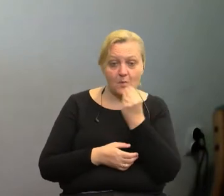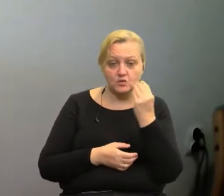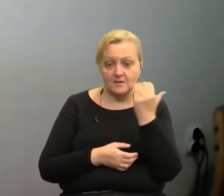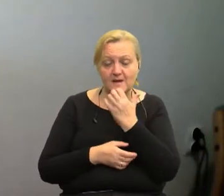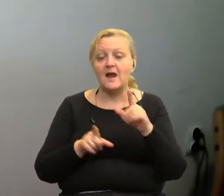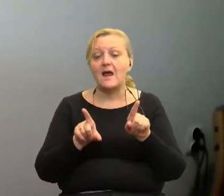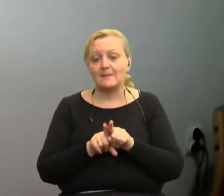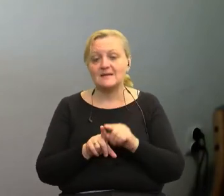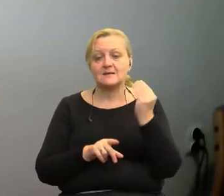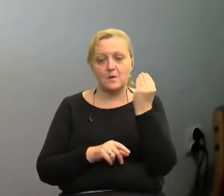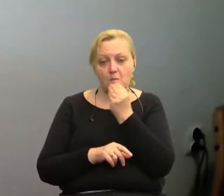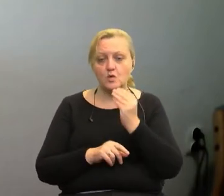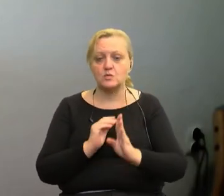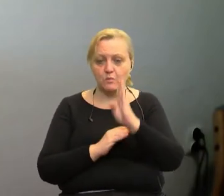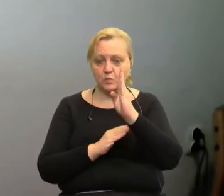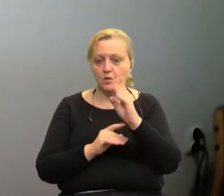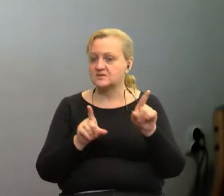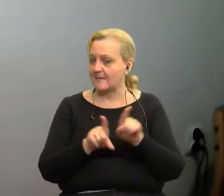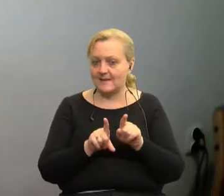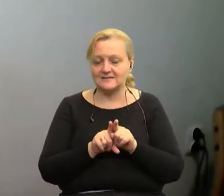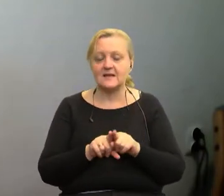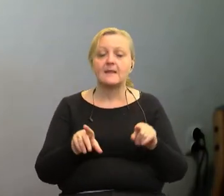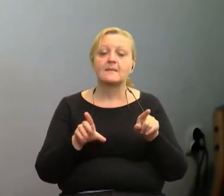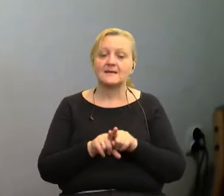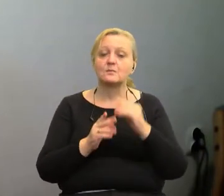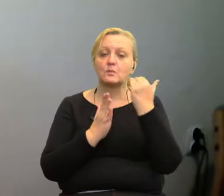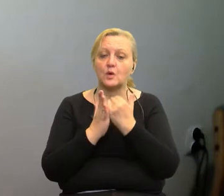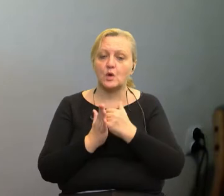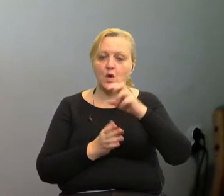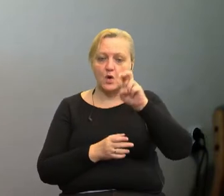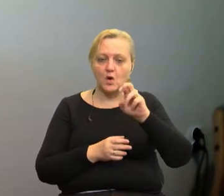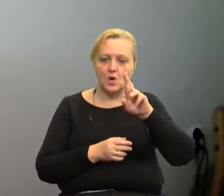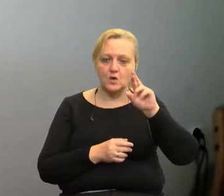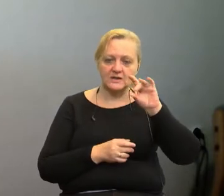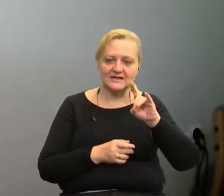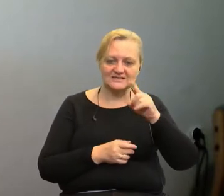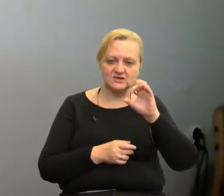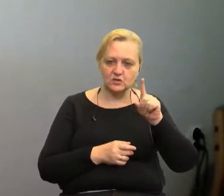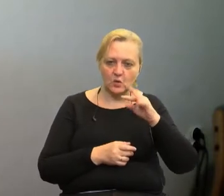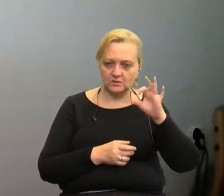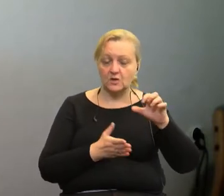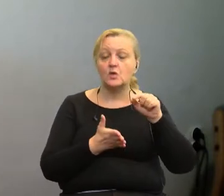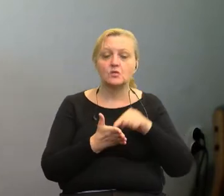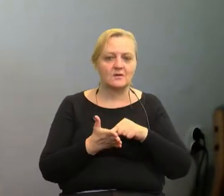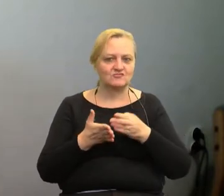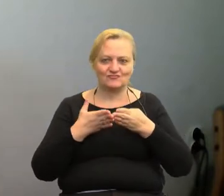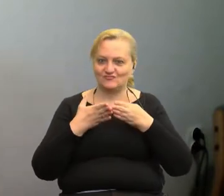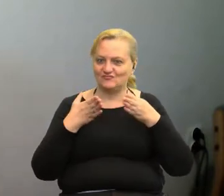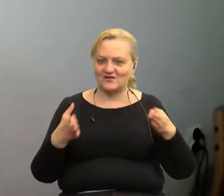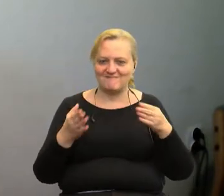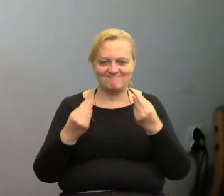Północne i program Horyzont. Także idziemy znacznie szerzej niż